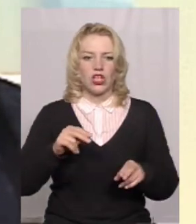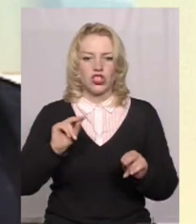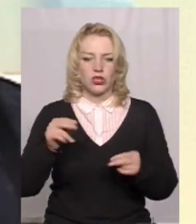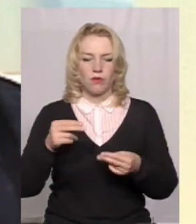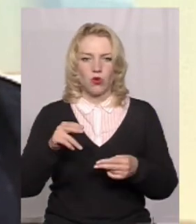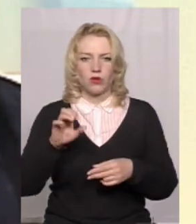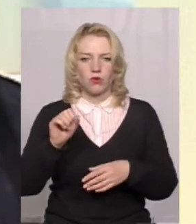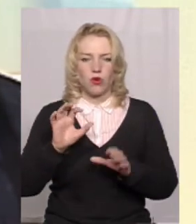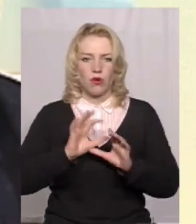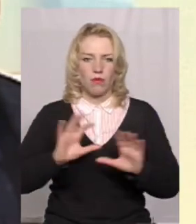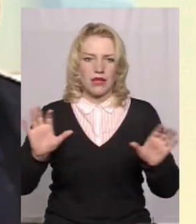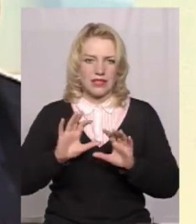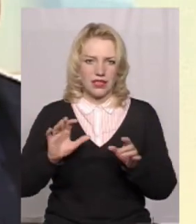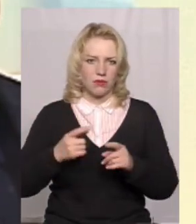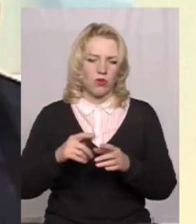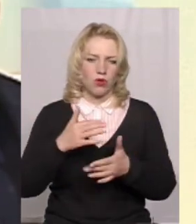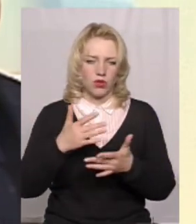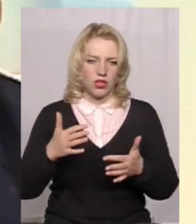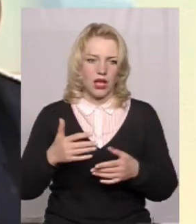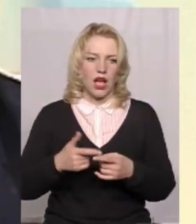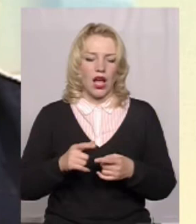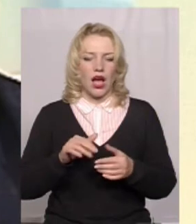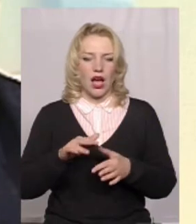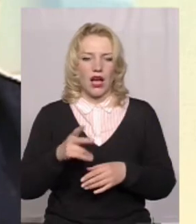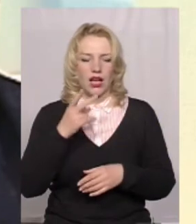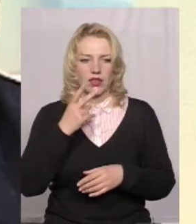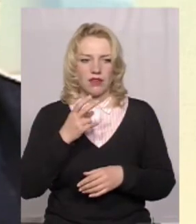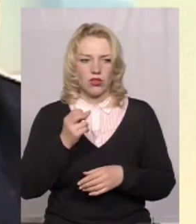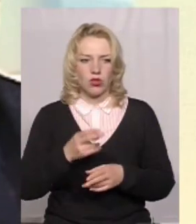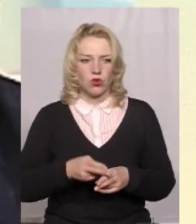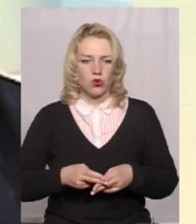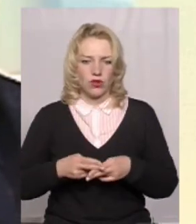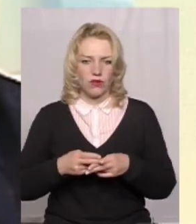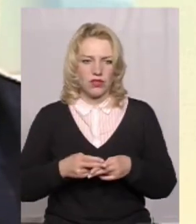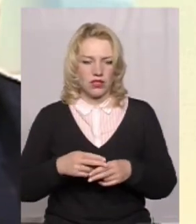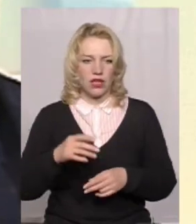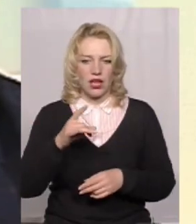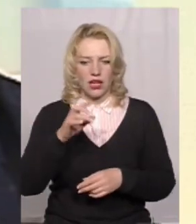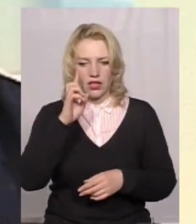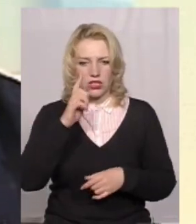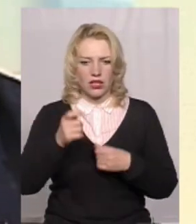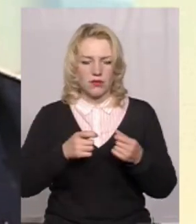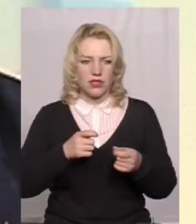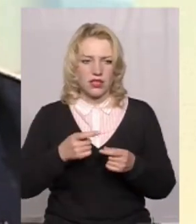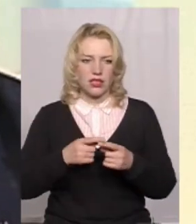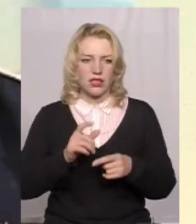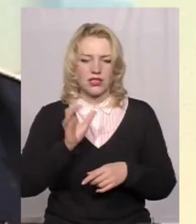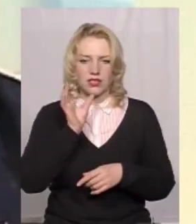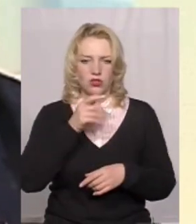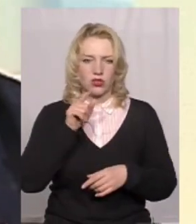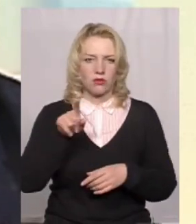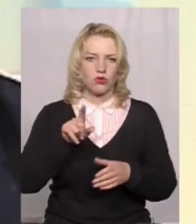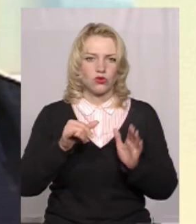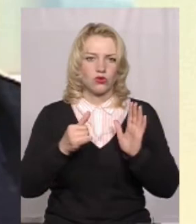баскетболу, там ще якісь там міриприємства. Дивлюся на Дунеєвецьку райдержадміністрацію, і самих серйозних єдине там